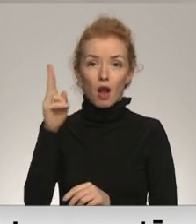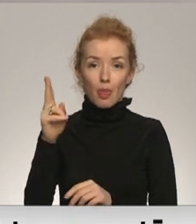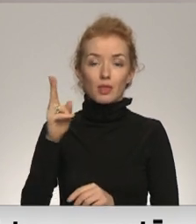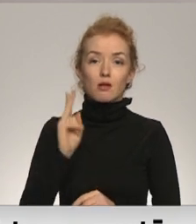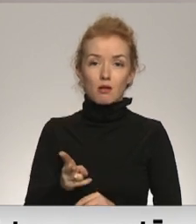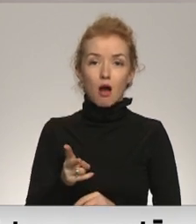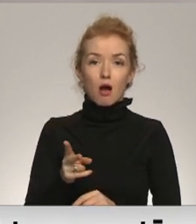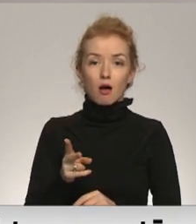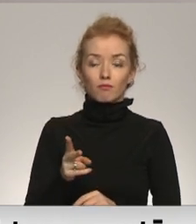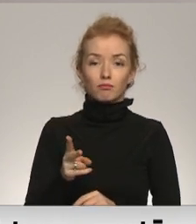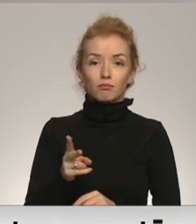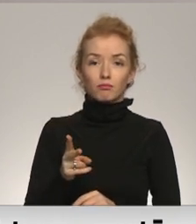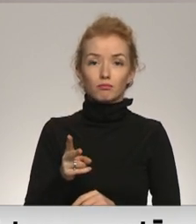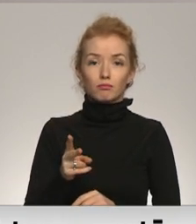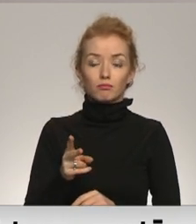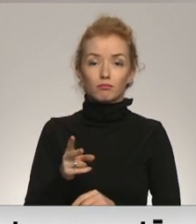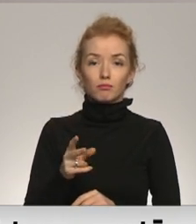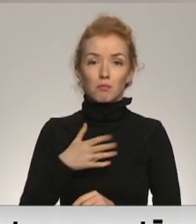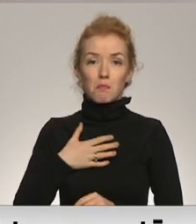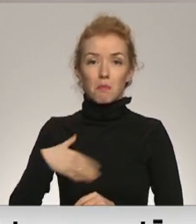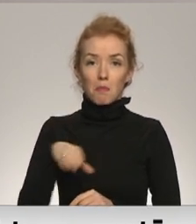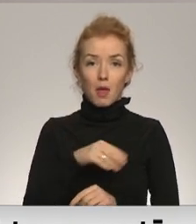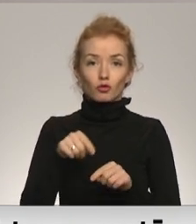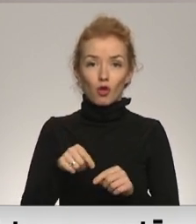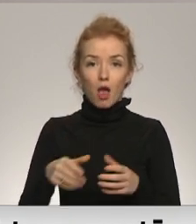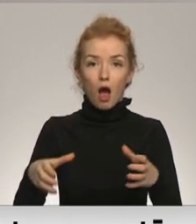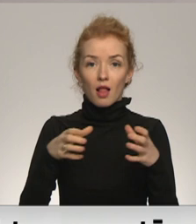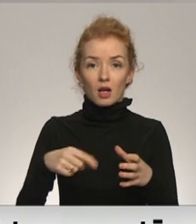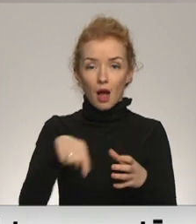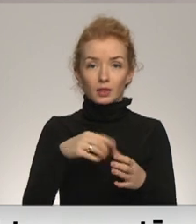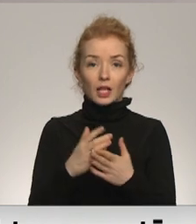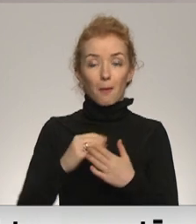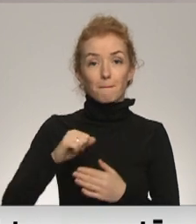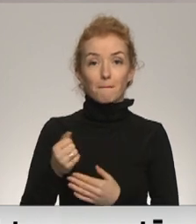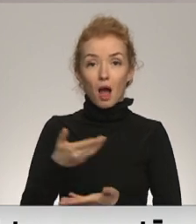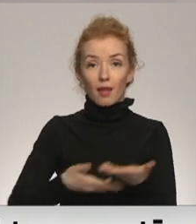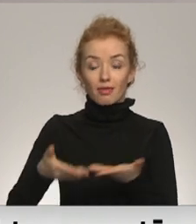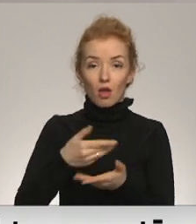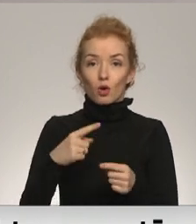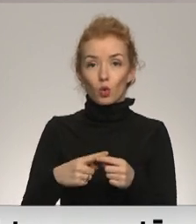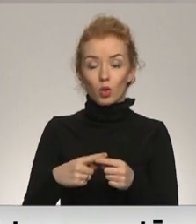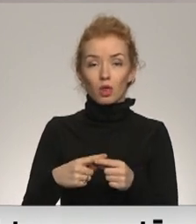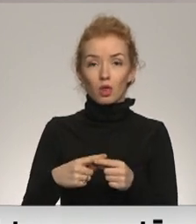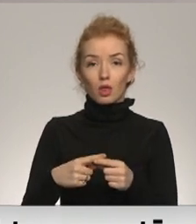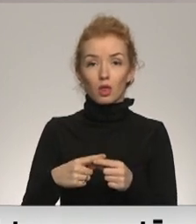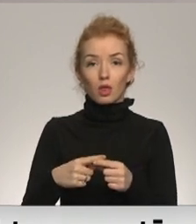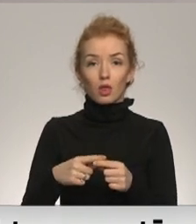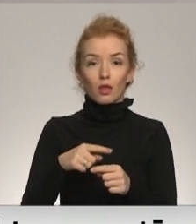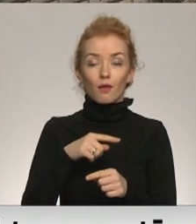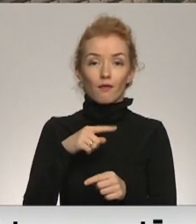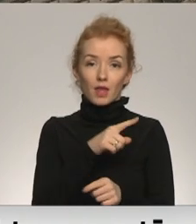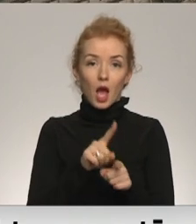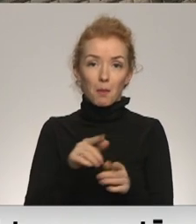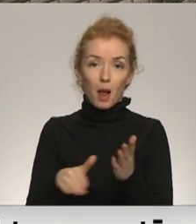mēs šajā aliansē esam viens no partneriem, un attiecīgi aliansē arī tā realizē mūsu